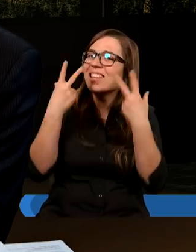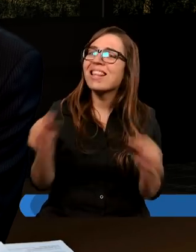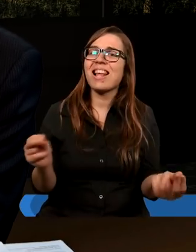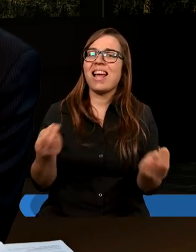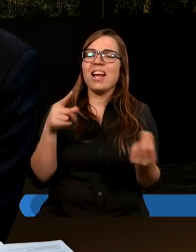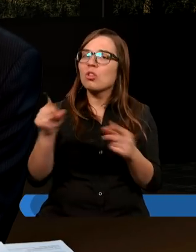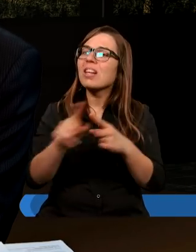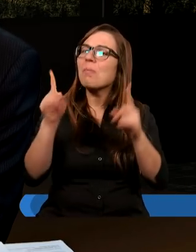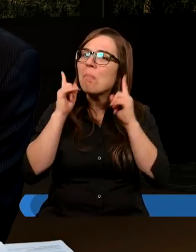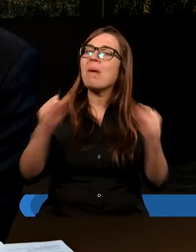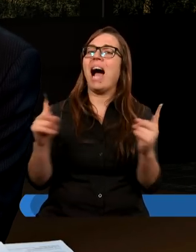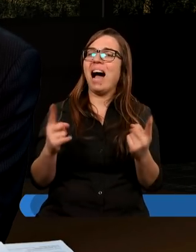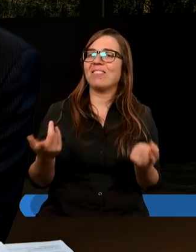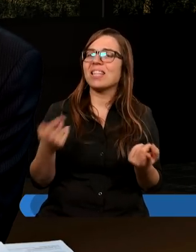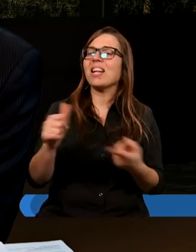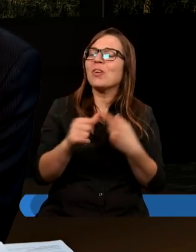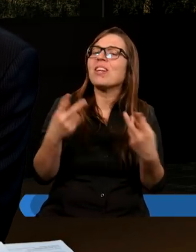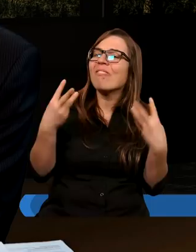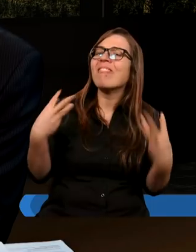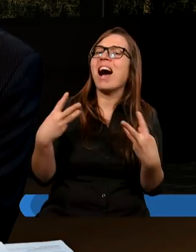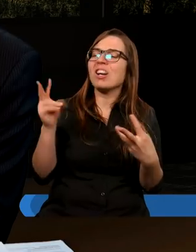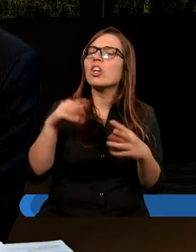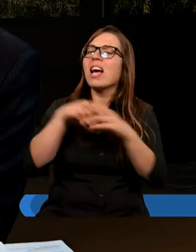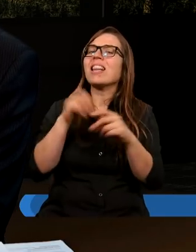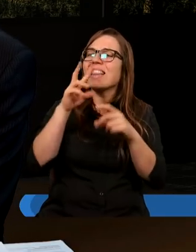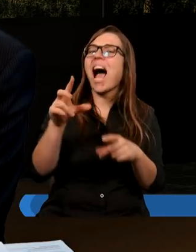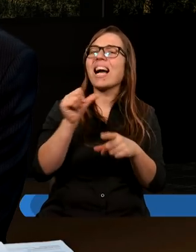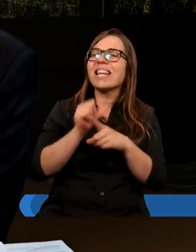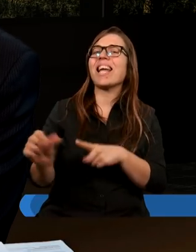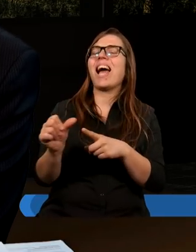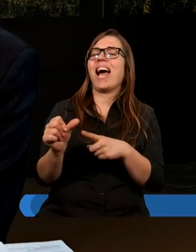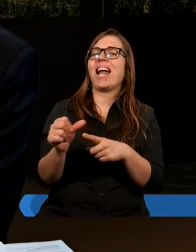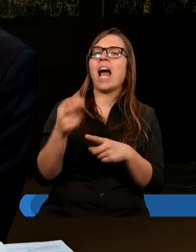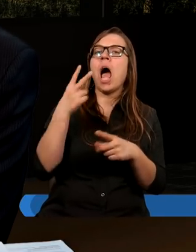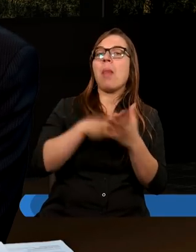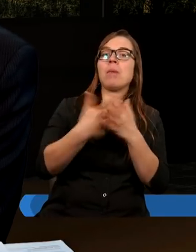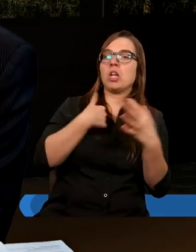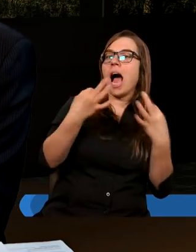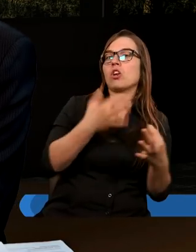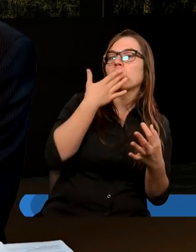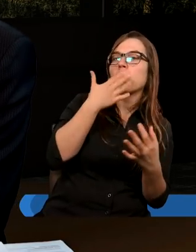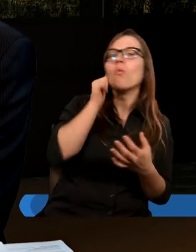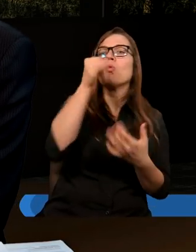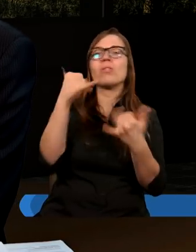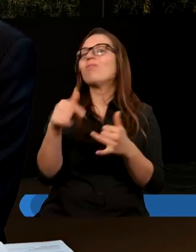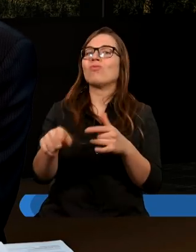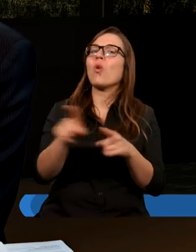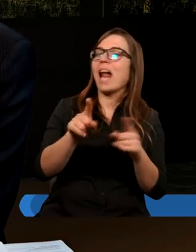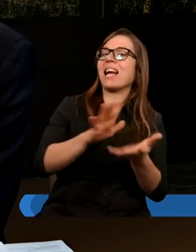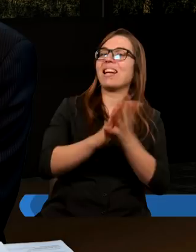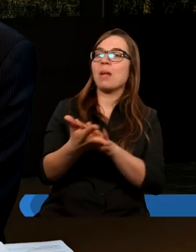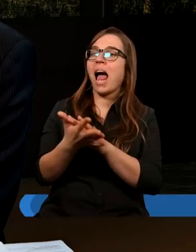swoje słowo zmienił. Powiedział, kochane dzieci, do dzisiaj było tak, a od dzisiaj będzie inaczej. No to świadczy o